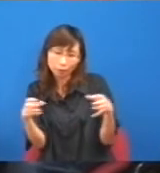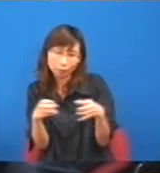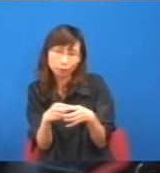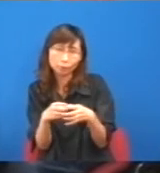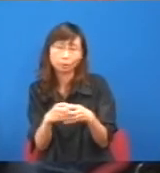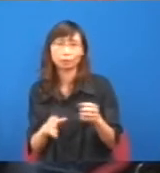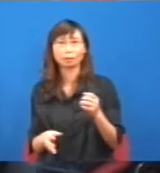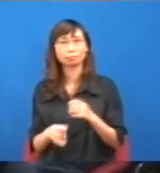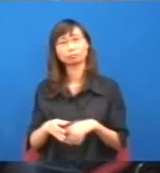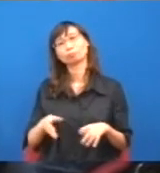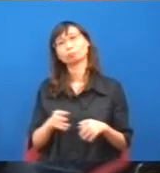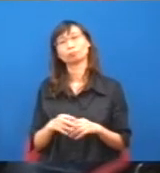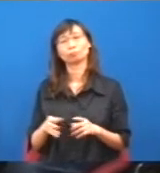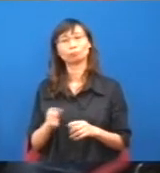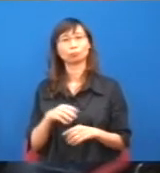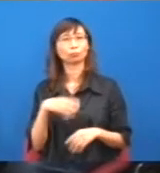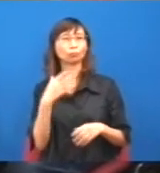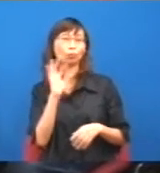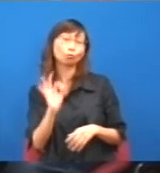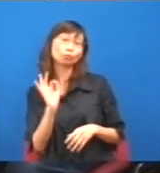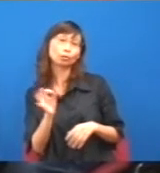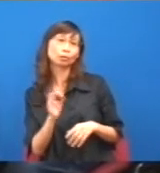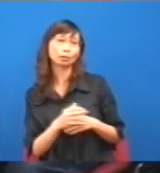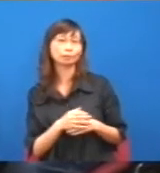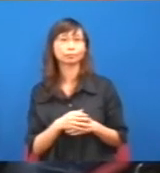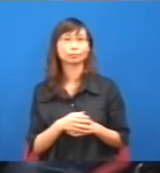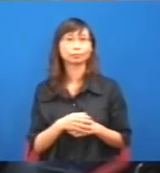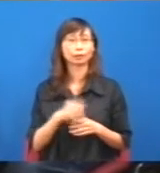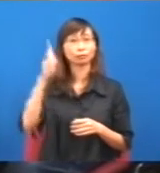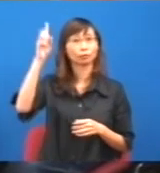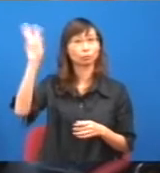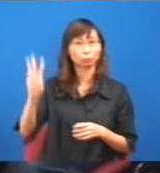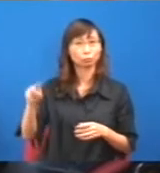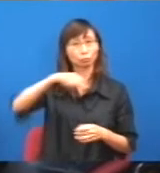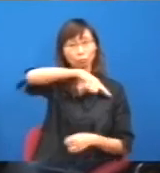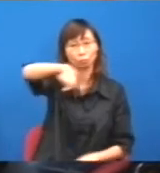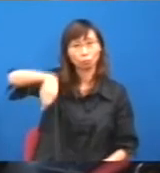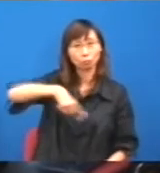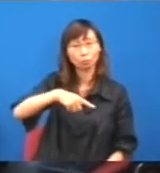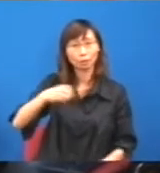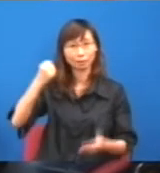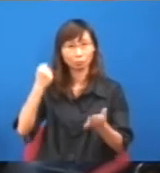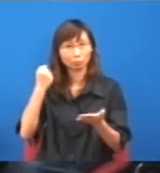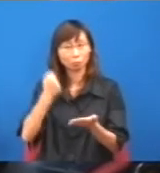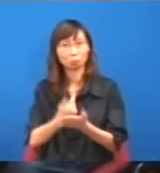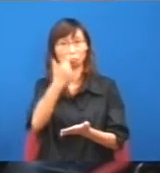就無所謂地無分南北,你這個分分鐘,天水位的東西比這裡貴,